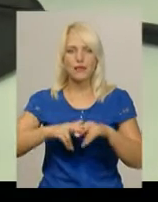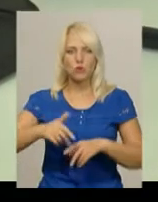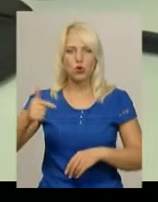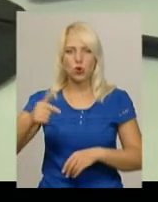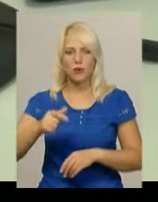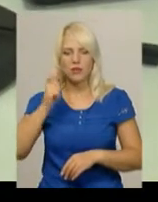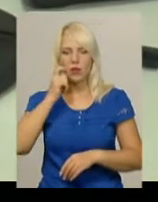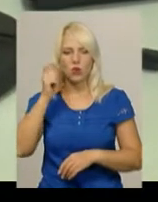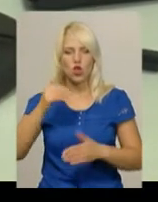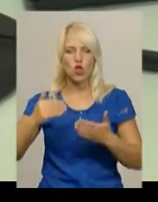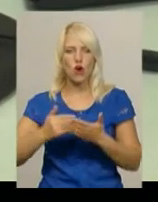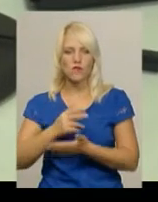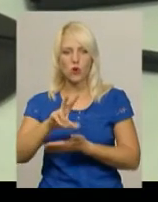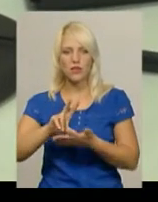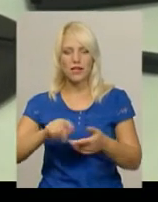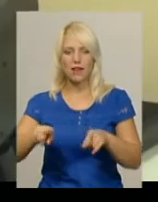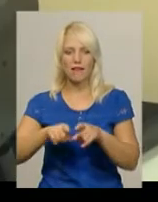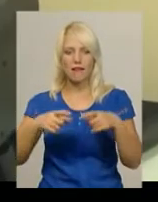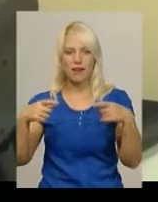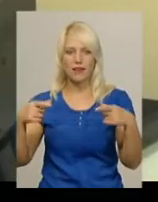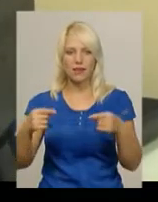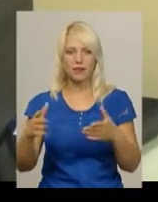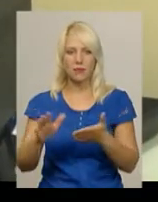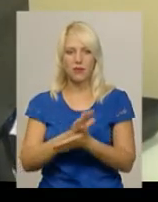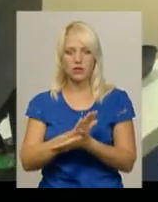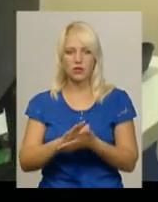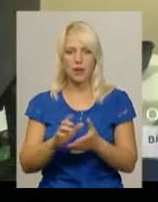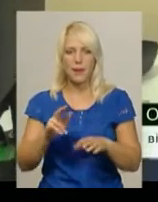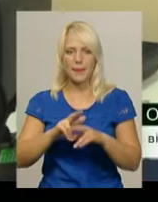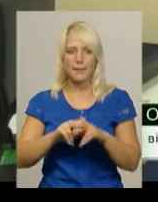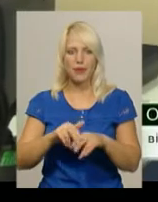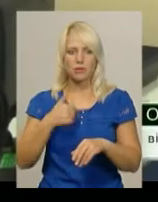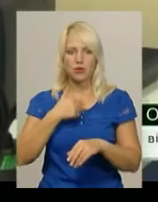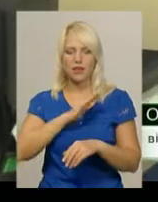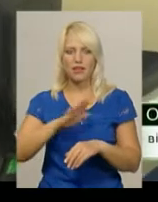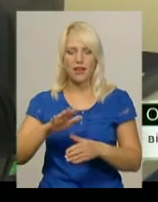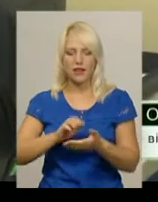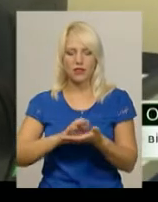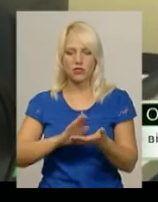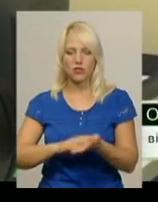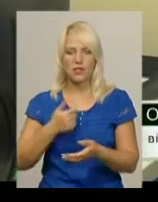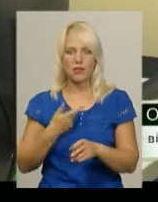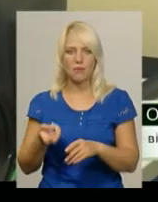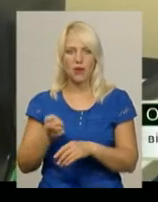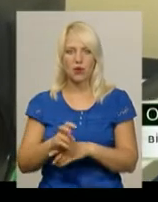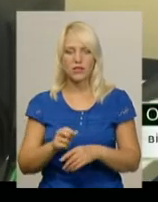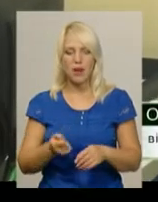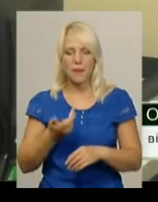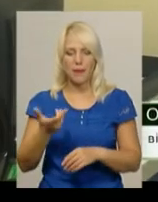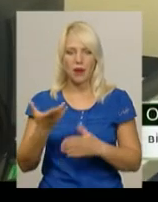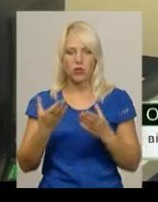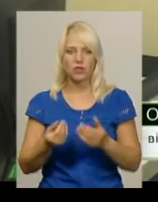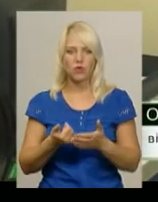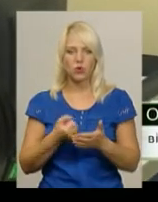нового зростка. Така ID-картка безкоштовна. ID-карточку, тось паспорт. Я не реєструвався, я приходив за пару днів до цього дня,